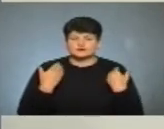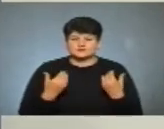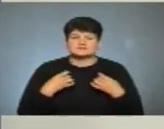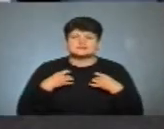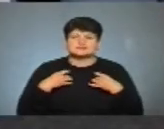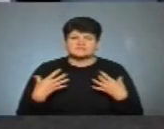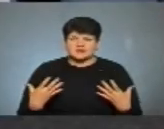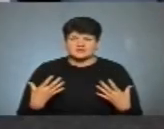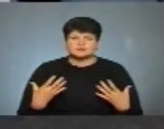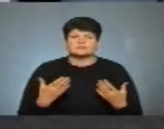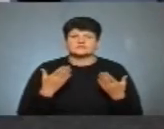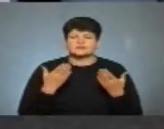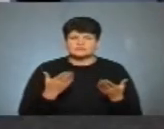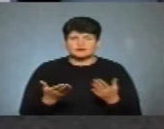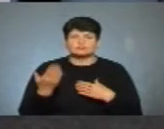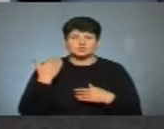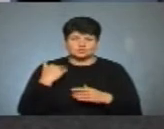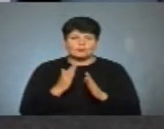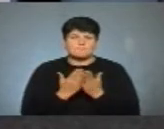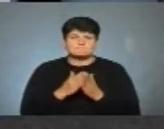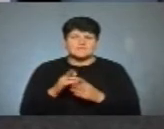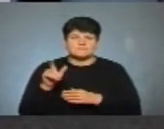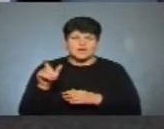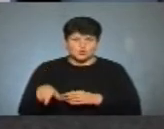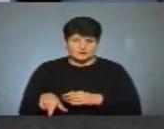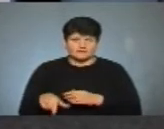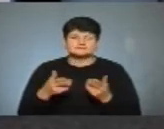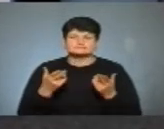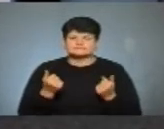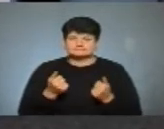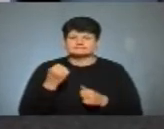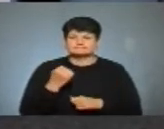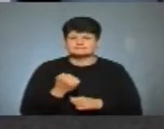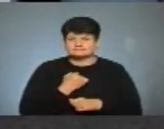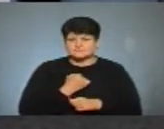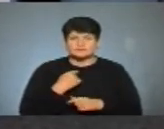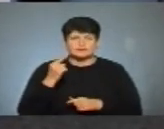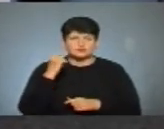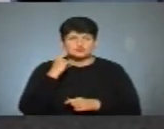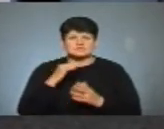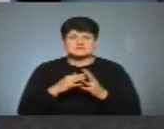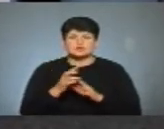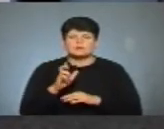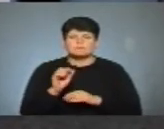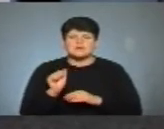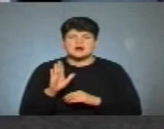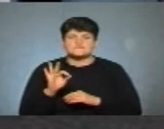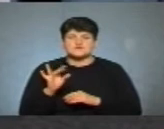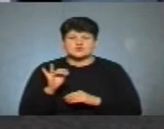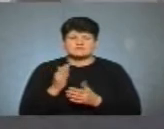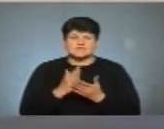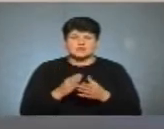святом, адже ви в минулому бібліотекарка. Так, дякую. От в сюжеті ми почули, що в селі Баворів створена група у